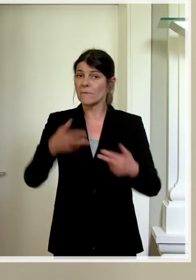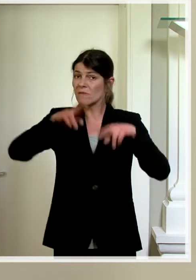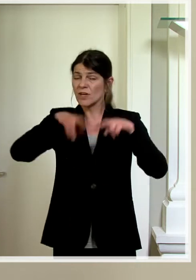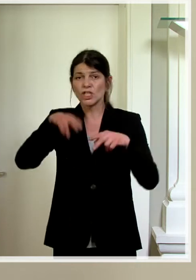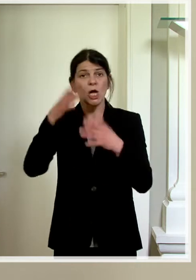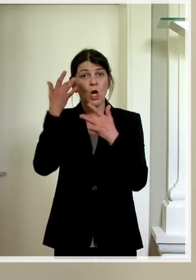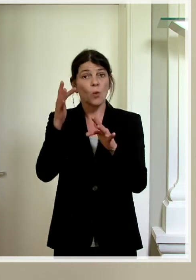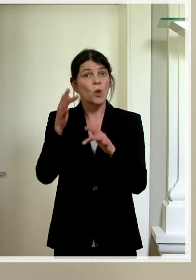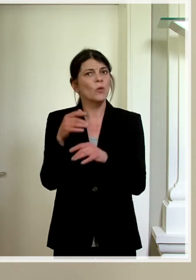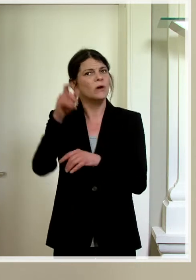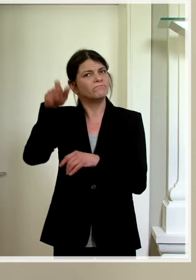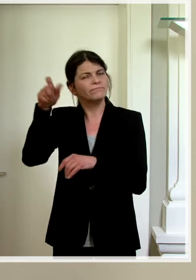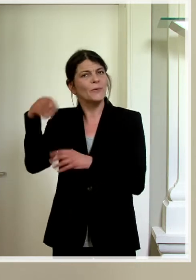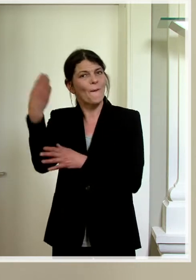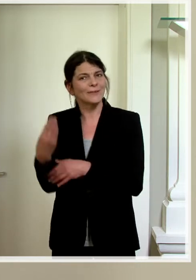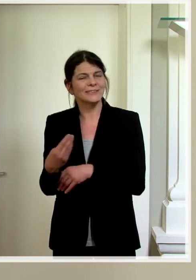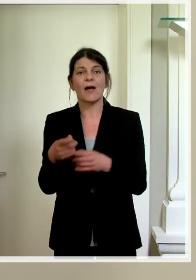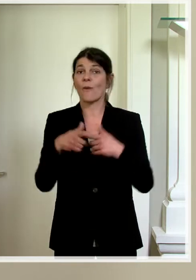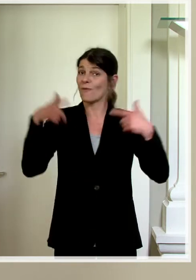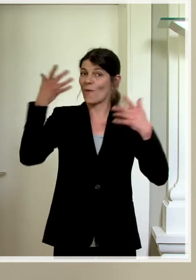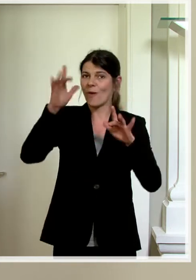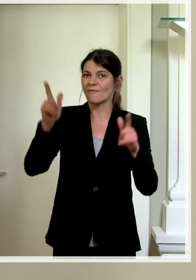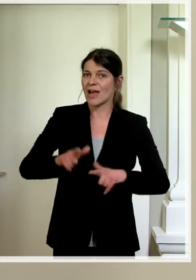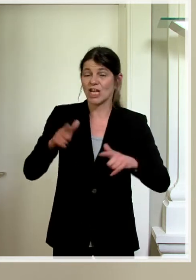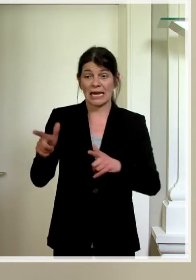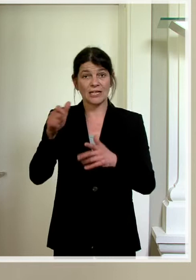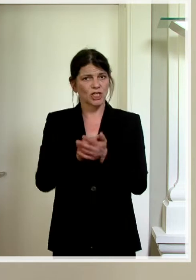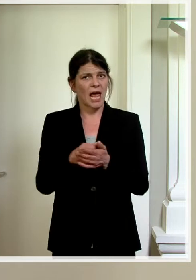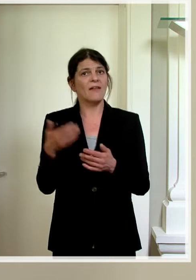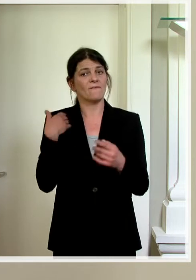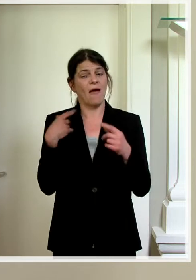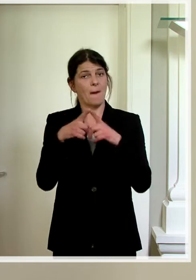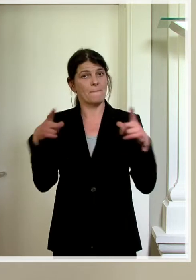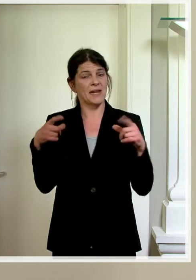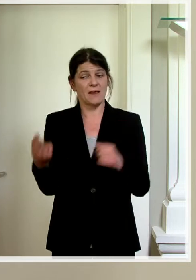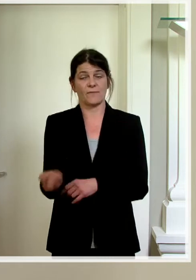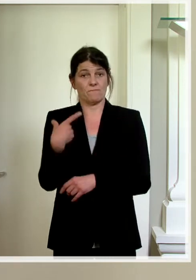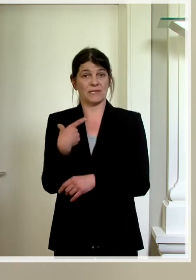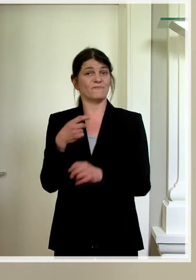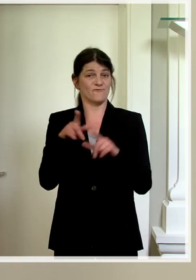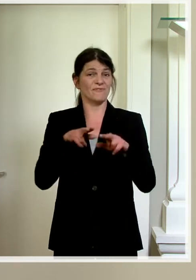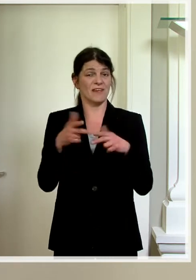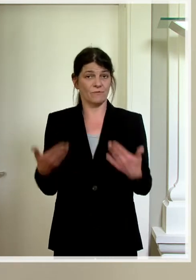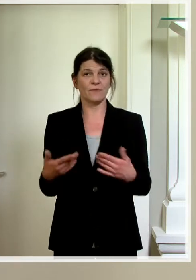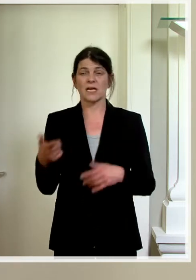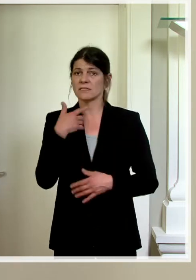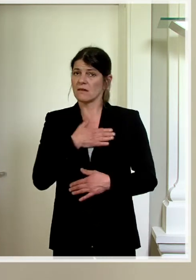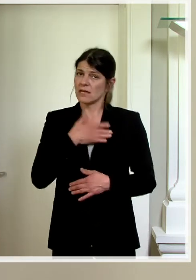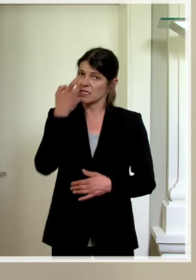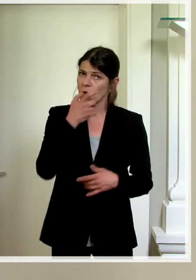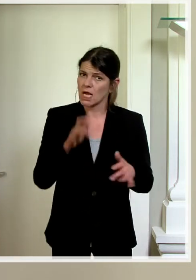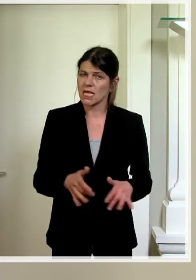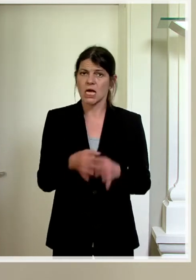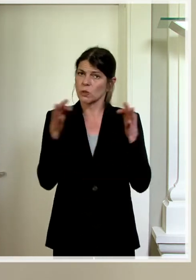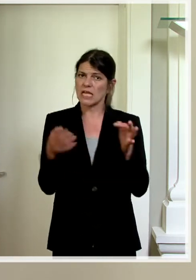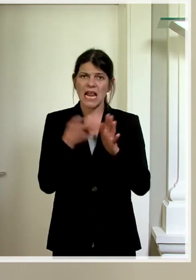Verschiedene Kulturschaffende und Kulturveranstalter Lichtensteins haben sich mit einem Brief an die Regierung gewandt, um auf ihre Sorgen und die